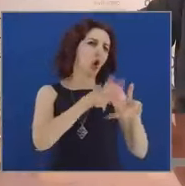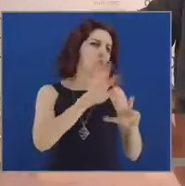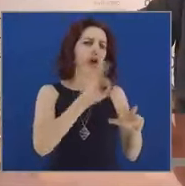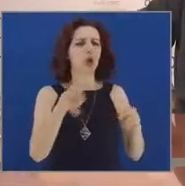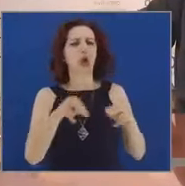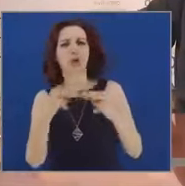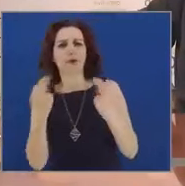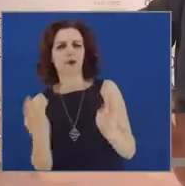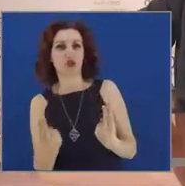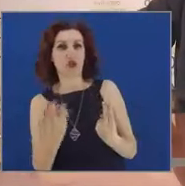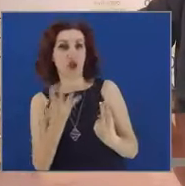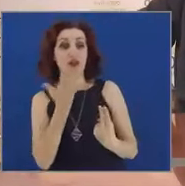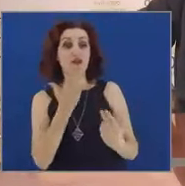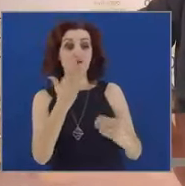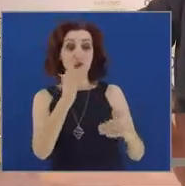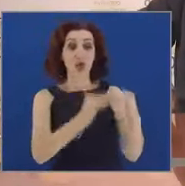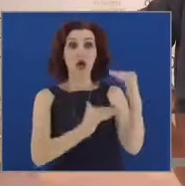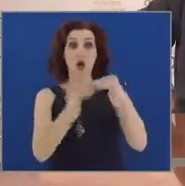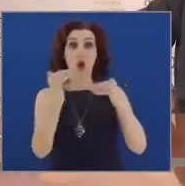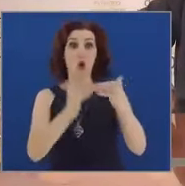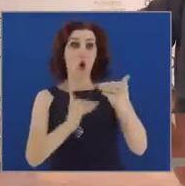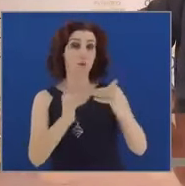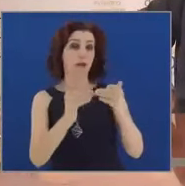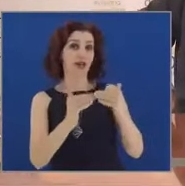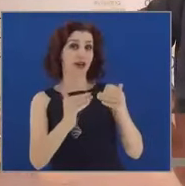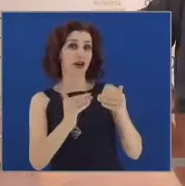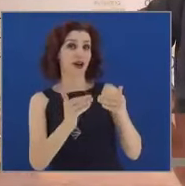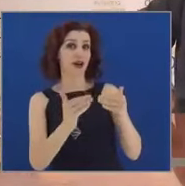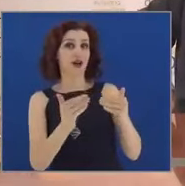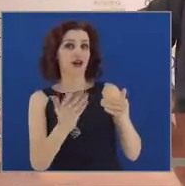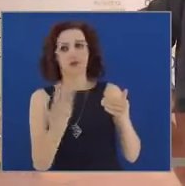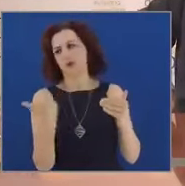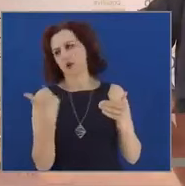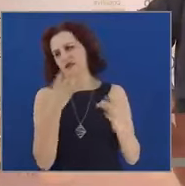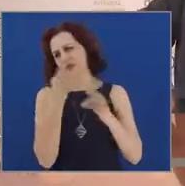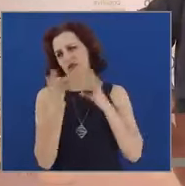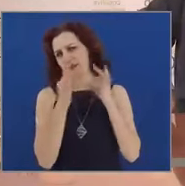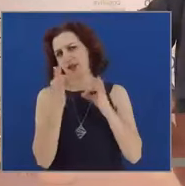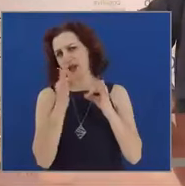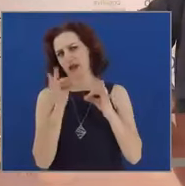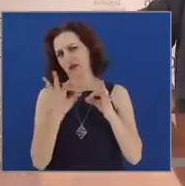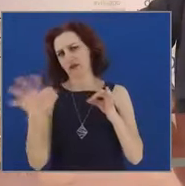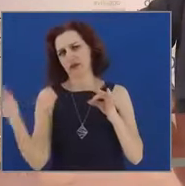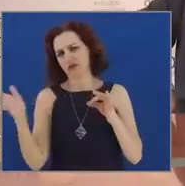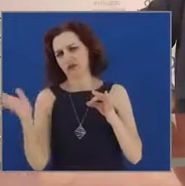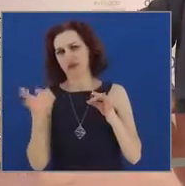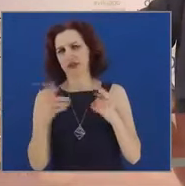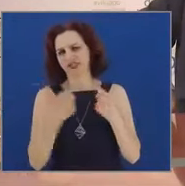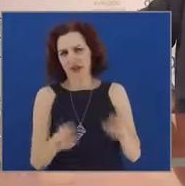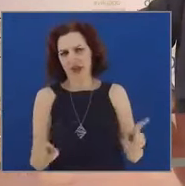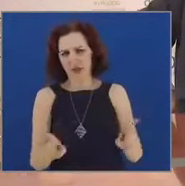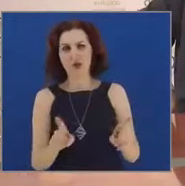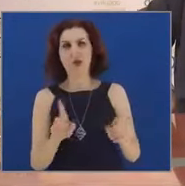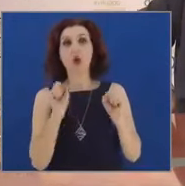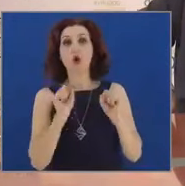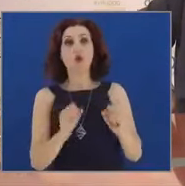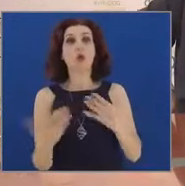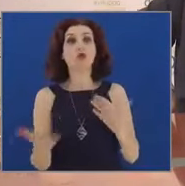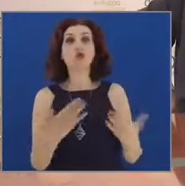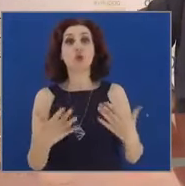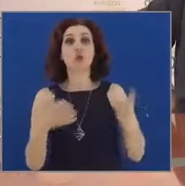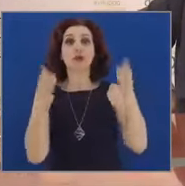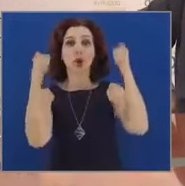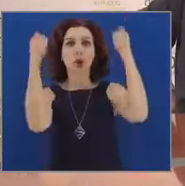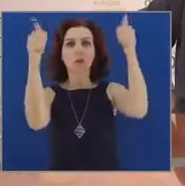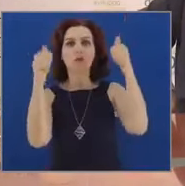l'opera di dimensioni ovviamente diverse da quelle che sono appena state illustrate, potrà immediatamente, già dalla pubblicazione che è avvenuta in questi